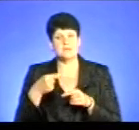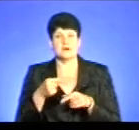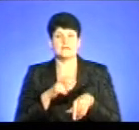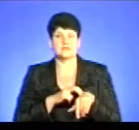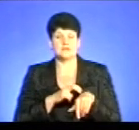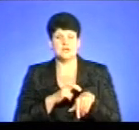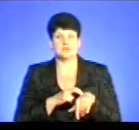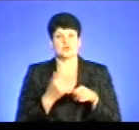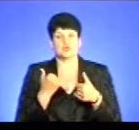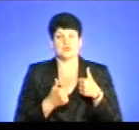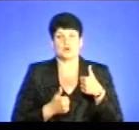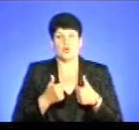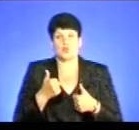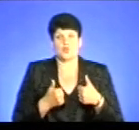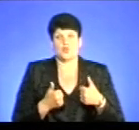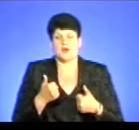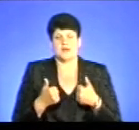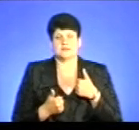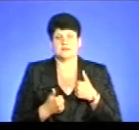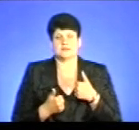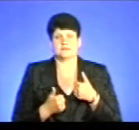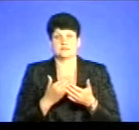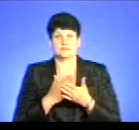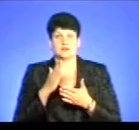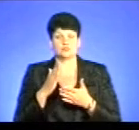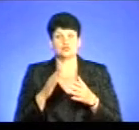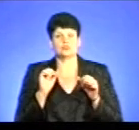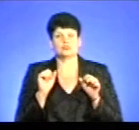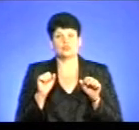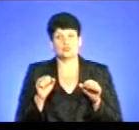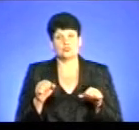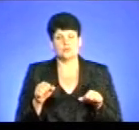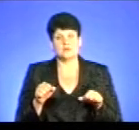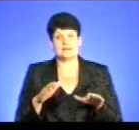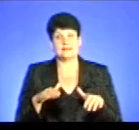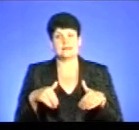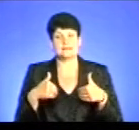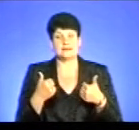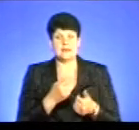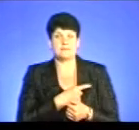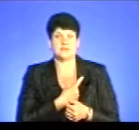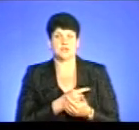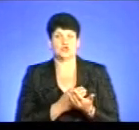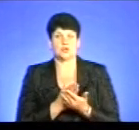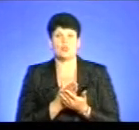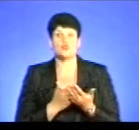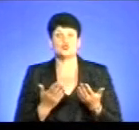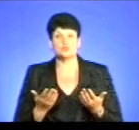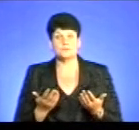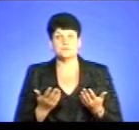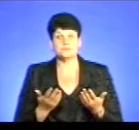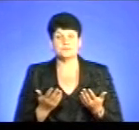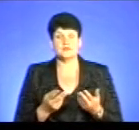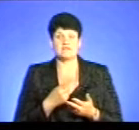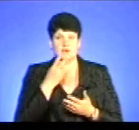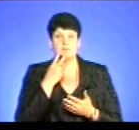конкурентно мають бути спроможні щодо надіяльної медичних послуг. Так що, ви